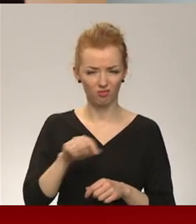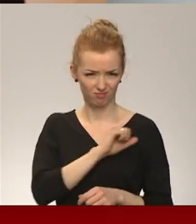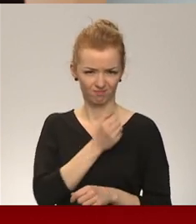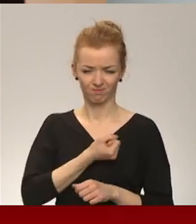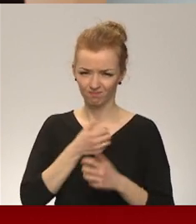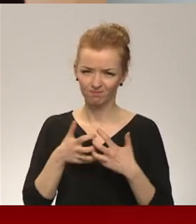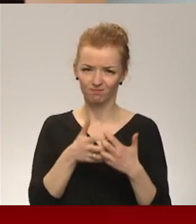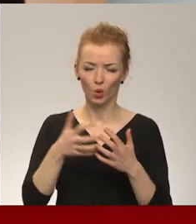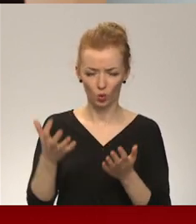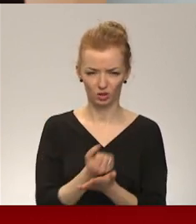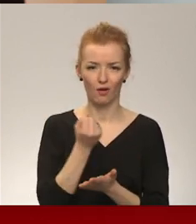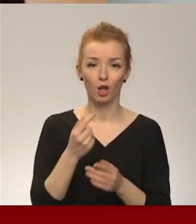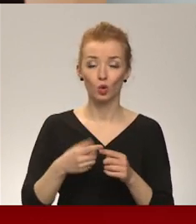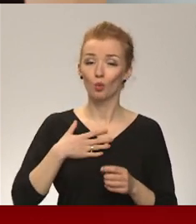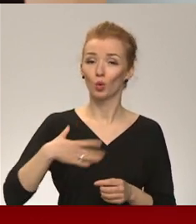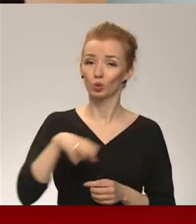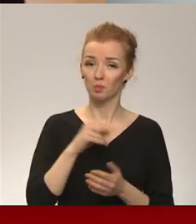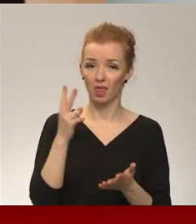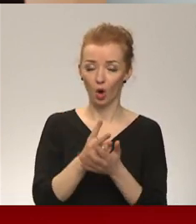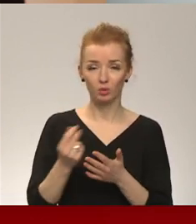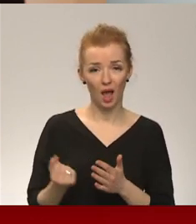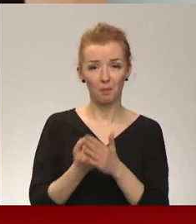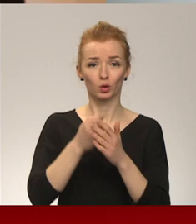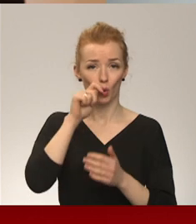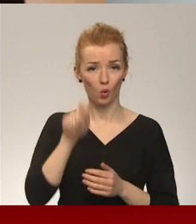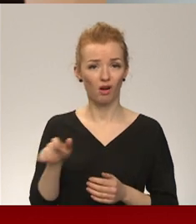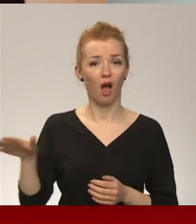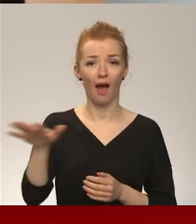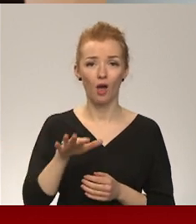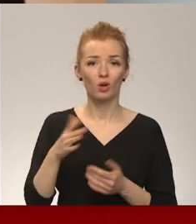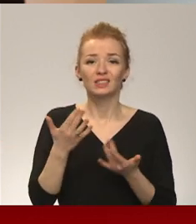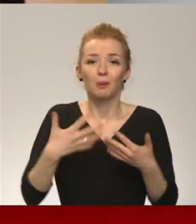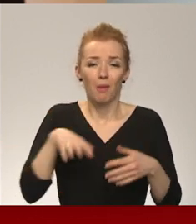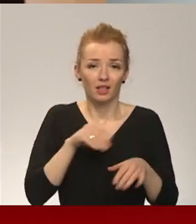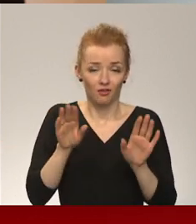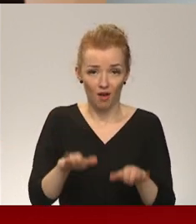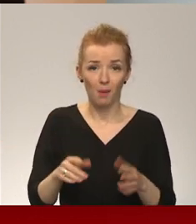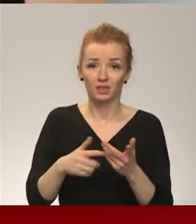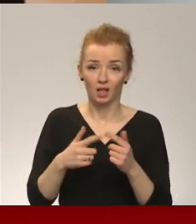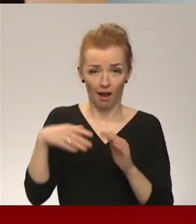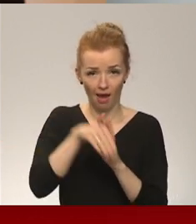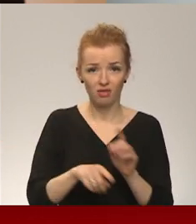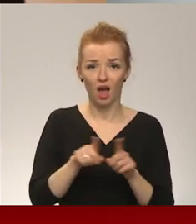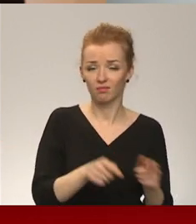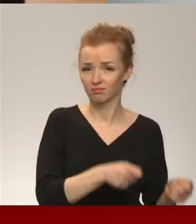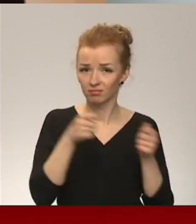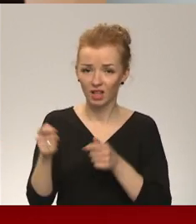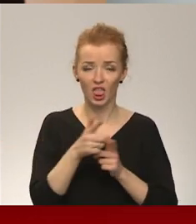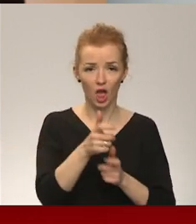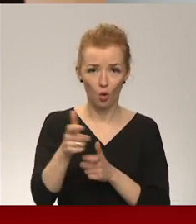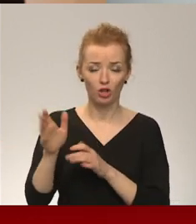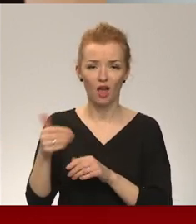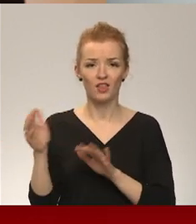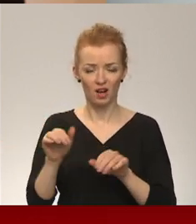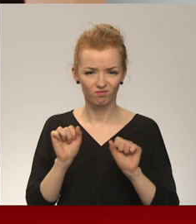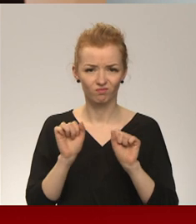Mūsu pienākums ir atbalstīt Ukrainu ar visiem mūsu rīcībēsošajiem līdzekļiem, tajā skaitā ieroķiem, stiprinot tās spējas pretoties agresoram.